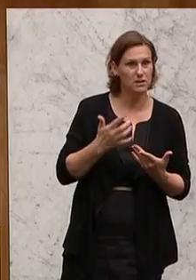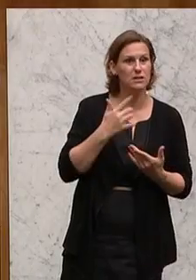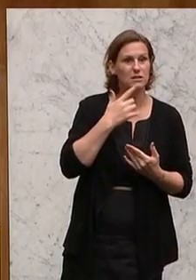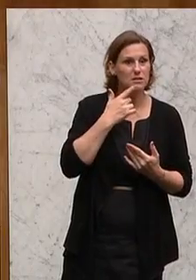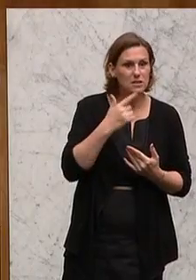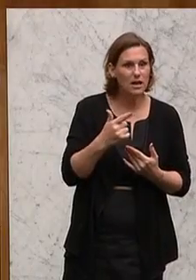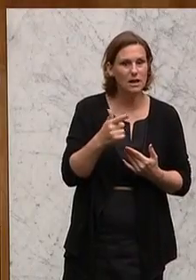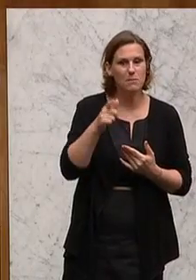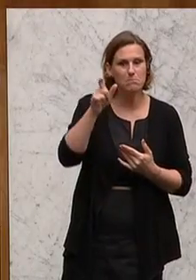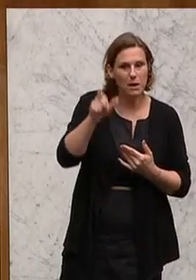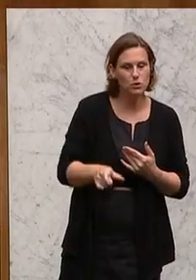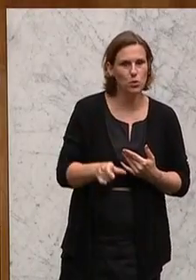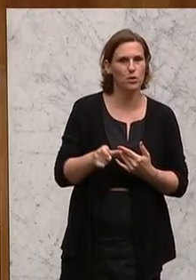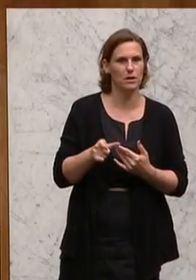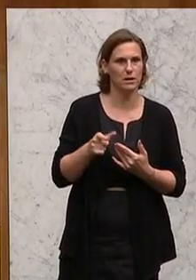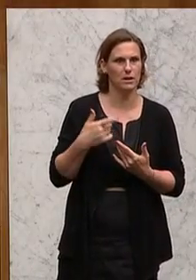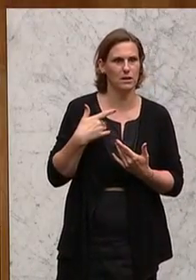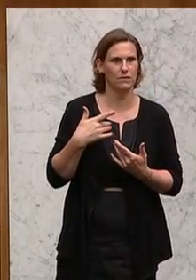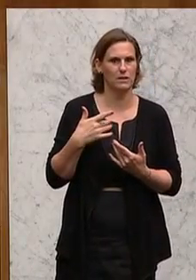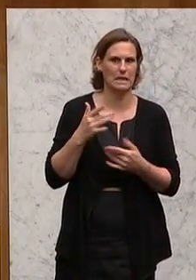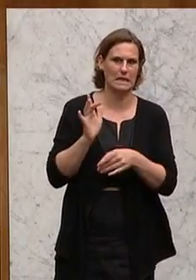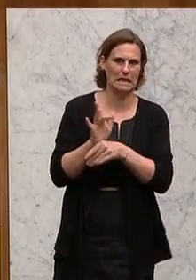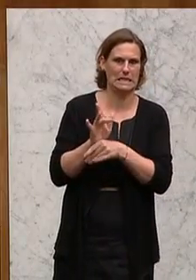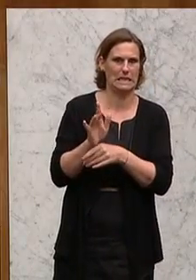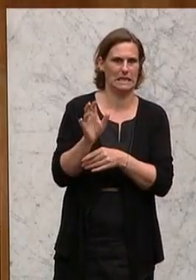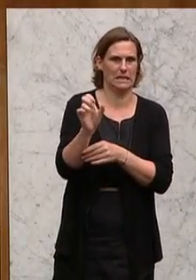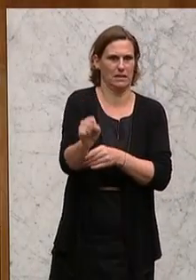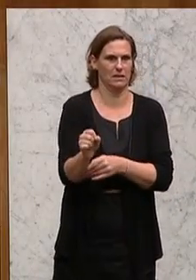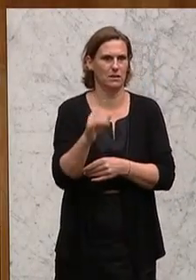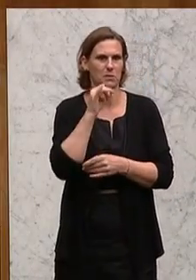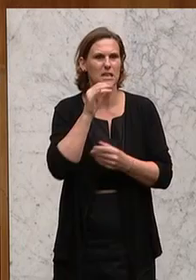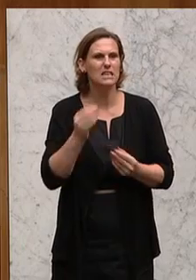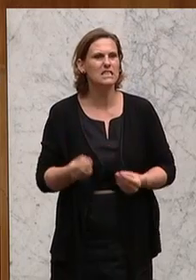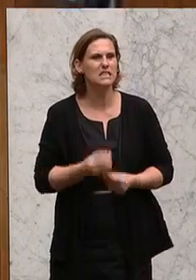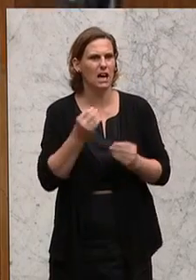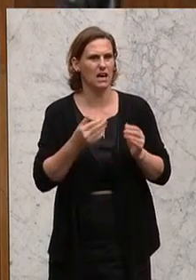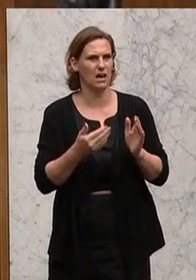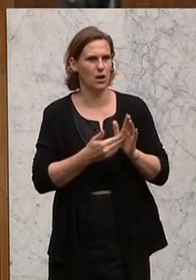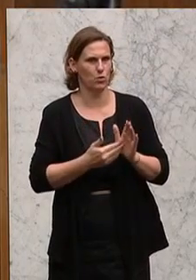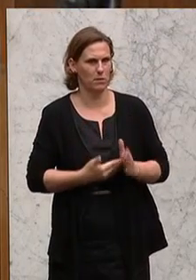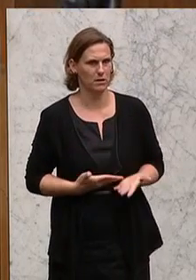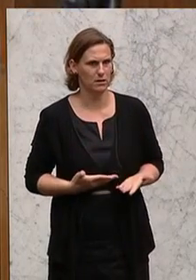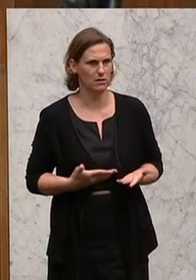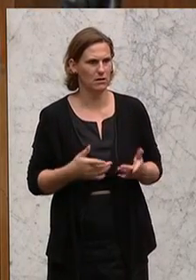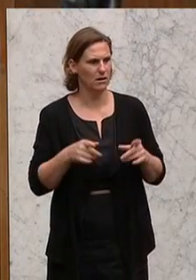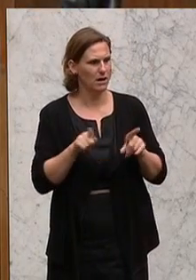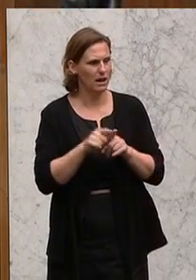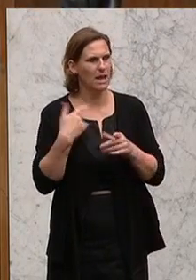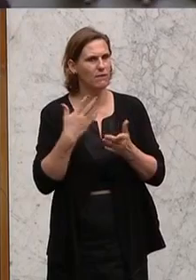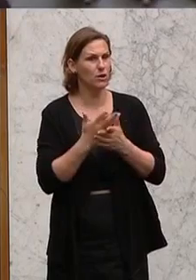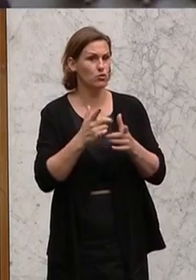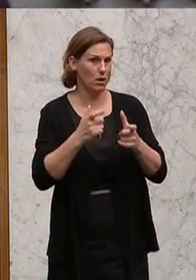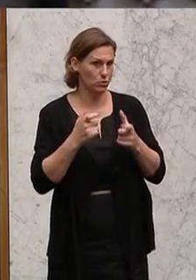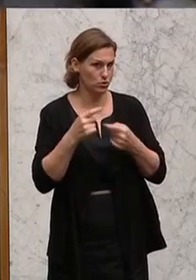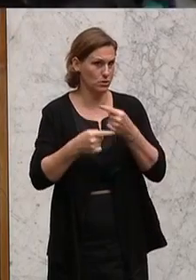eine persönliche ad hominem Kritik, anstatt auf die Sachargumente einzugehen. Das ist genau das Gleiche, wie es schon im Ausschuss